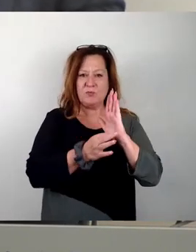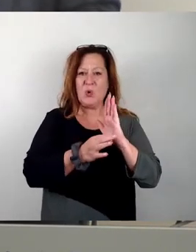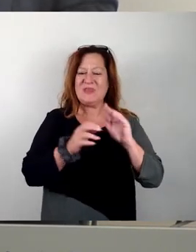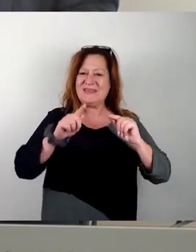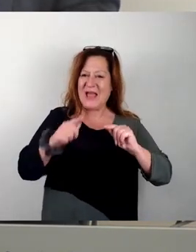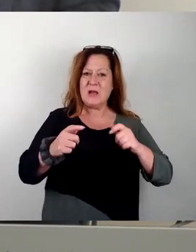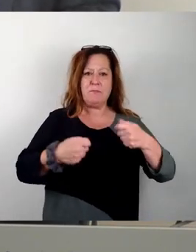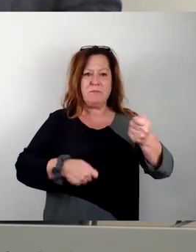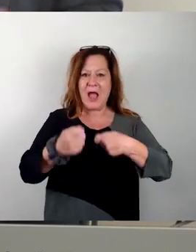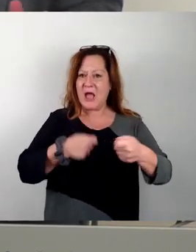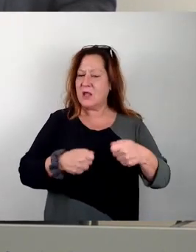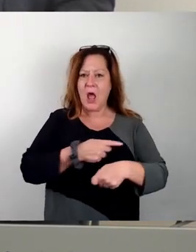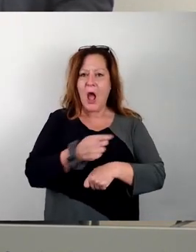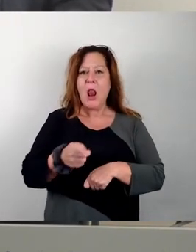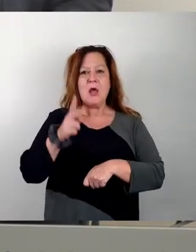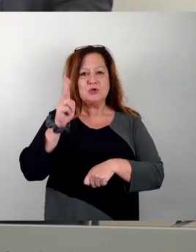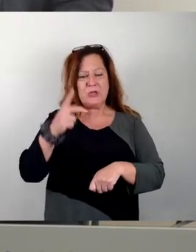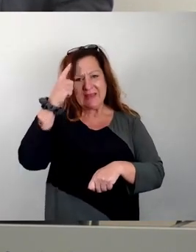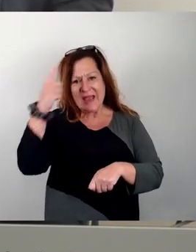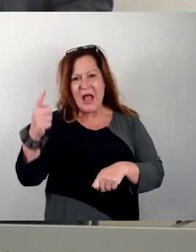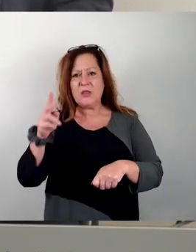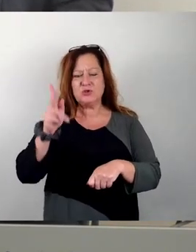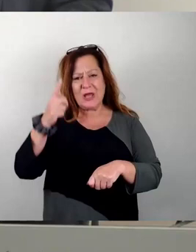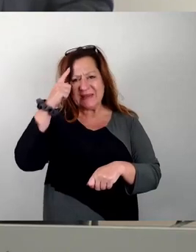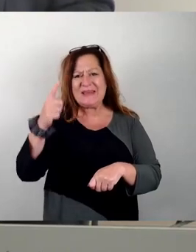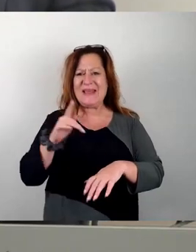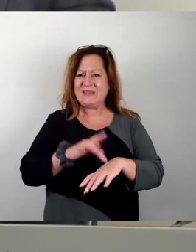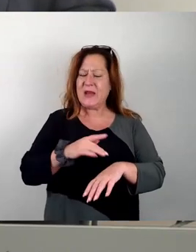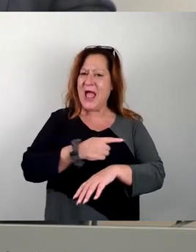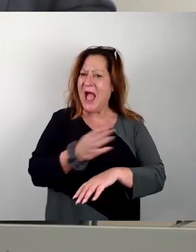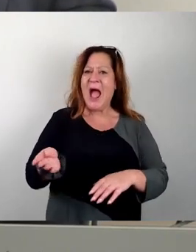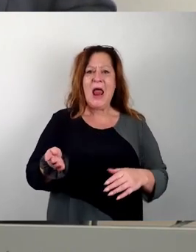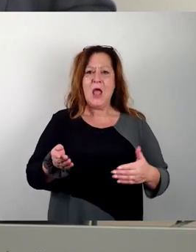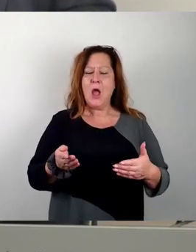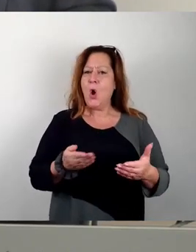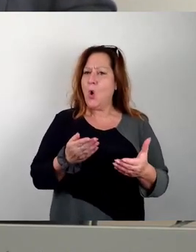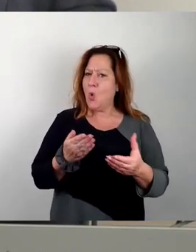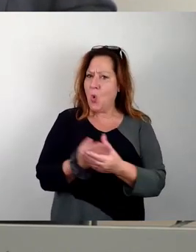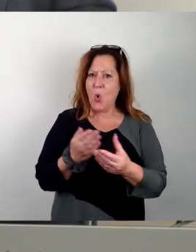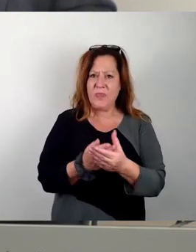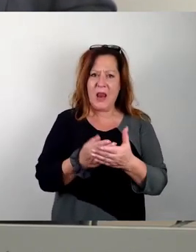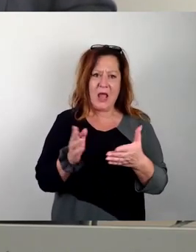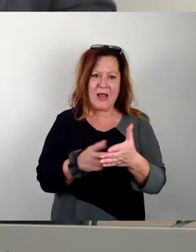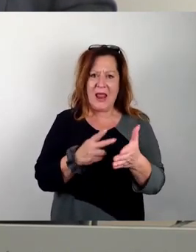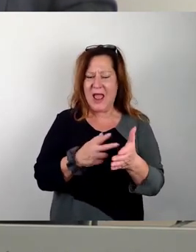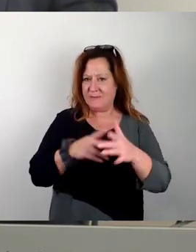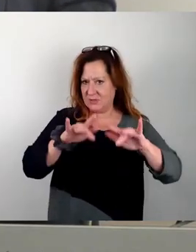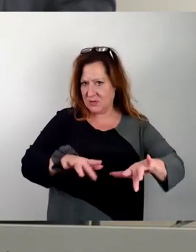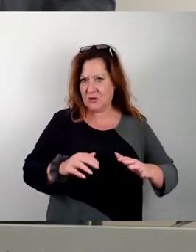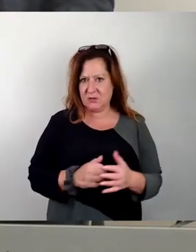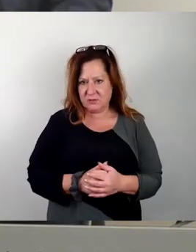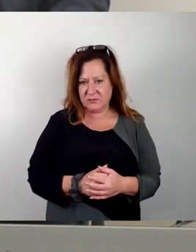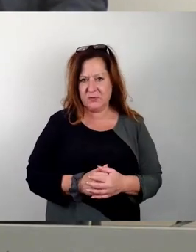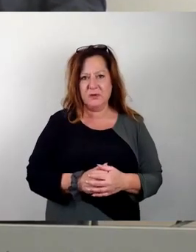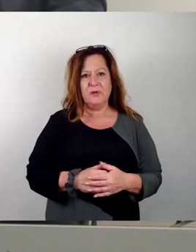Stadträtin, jeder Stadtrat entsprechend die Unterlagen auf den iPads zur Verfügung hat. So, jetzt würden wir erstmal... Achso, jetzt